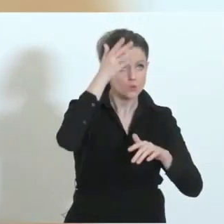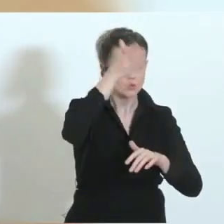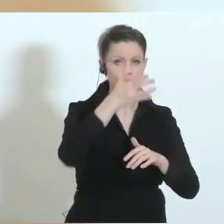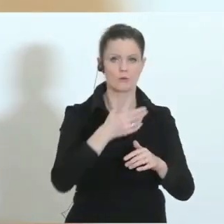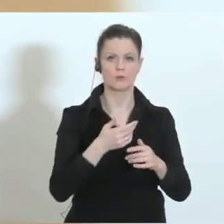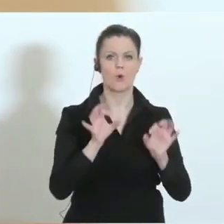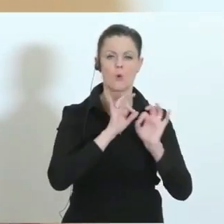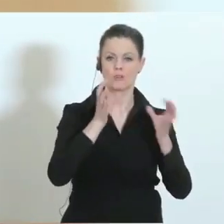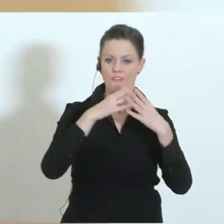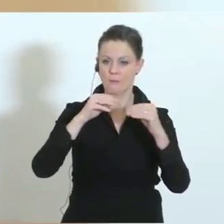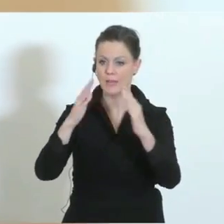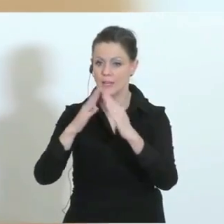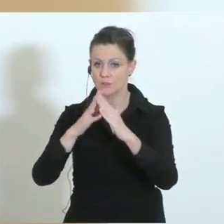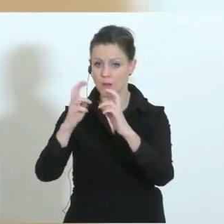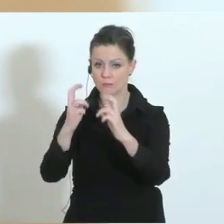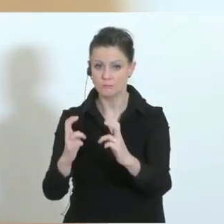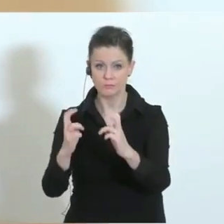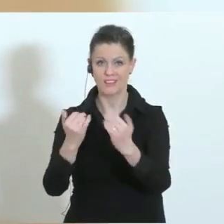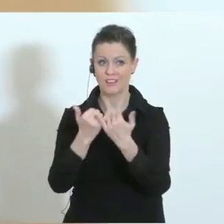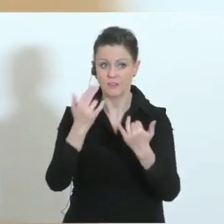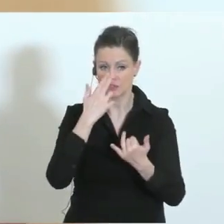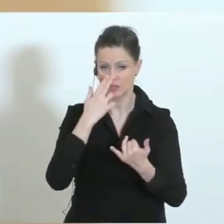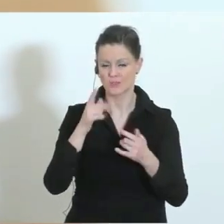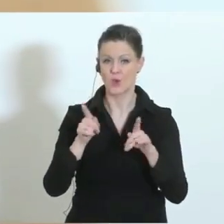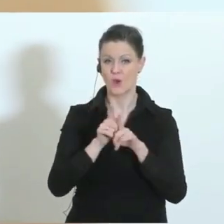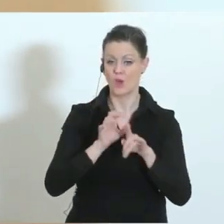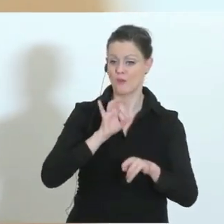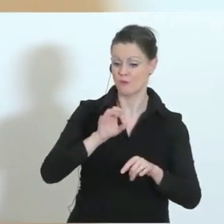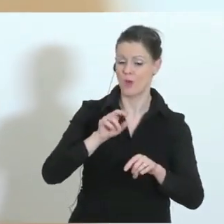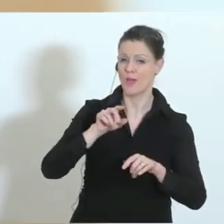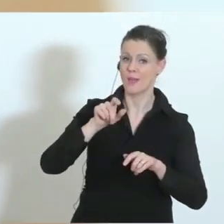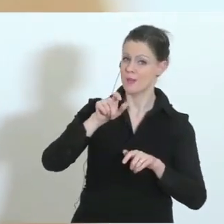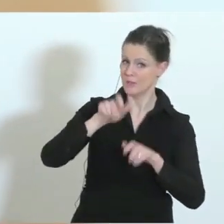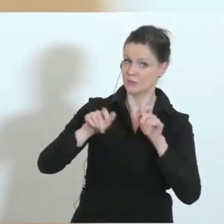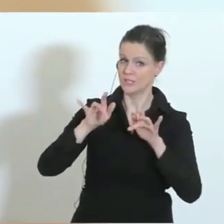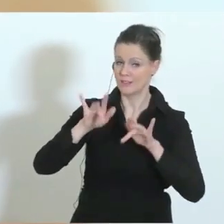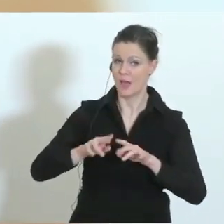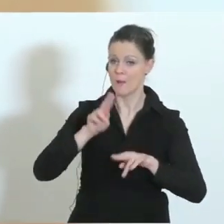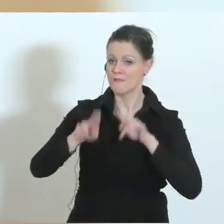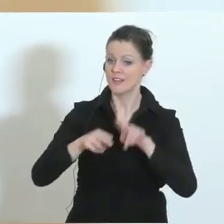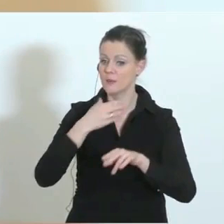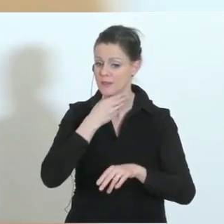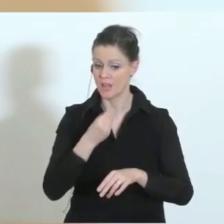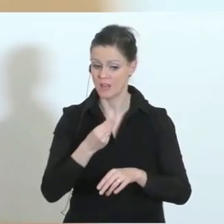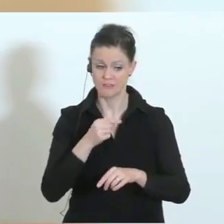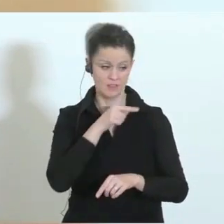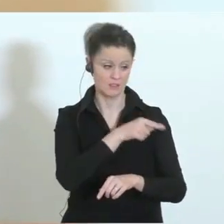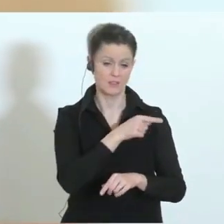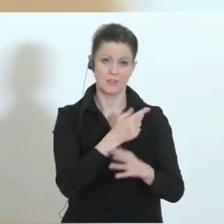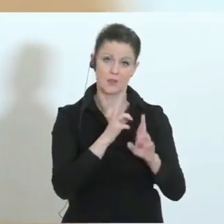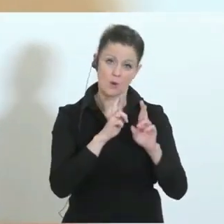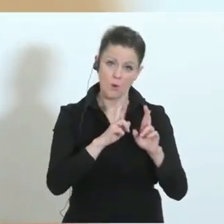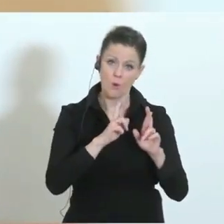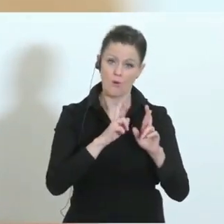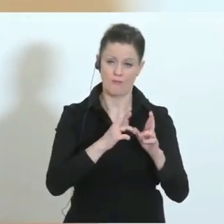Herkunftsland und selbstverständlich für die Betreuten auch? Die Unsicherheit bleibt jetzt die Person, die, so hoffe ich,